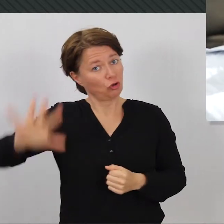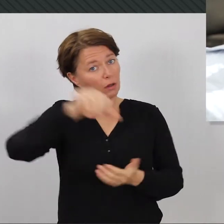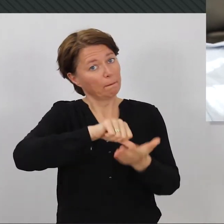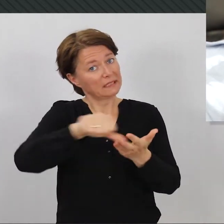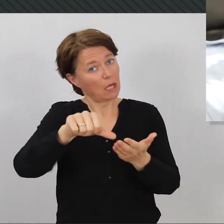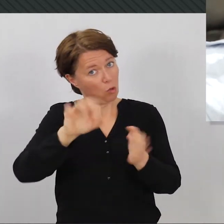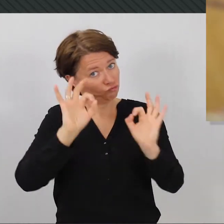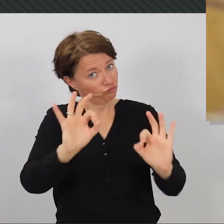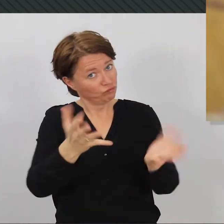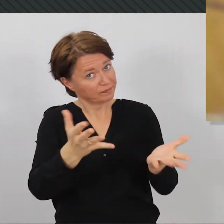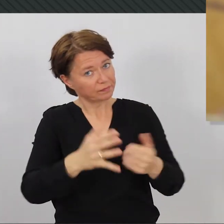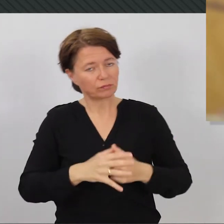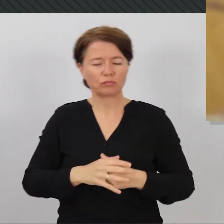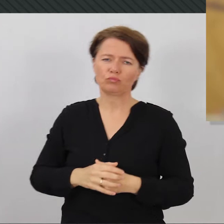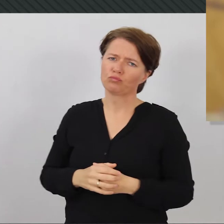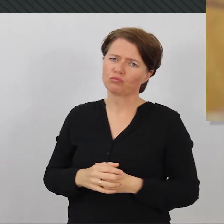Leute okay?